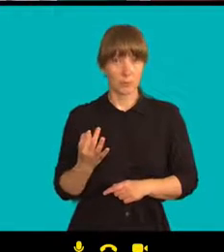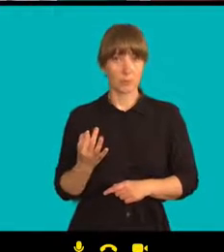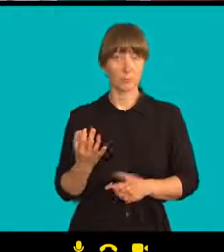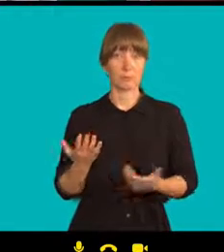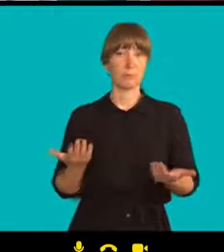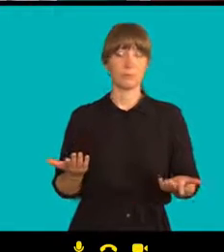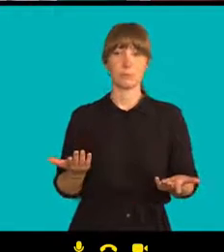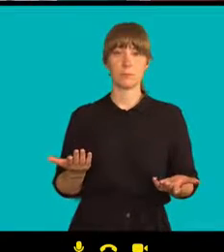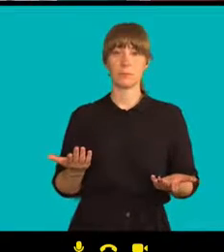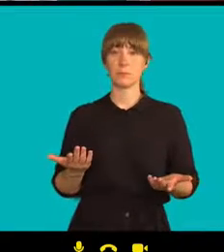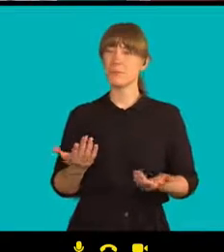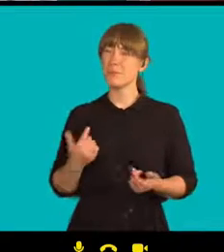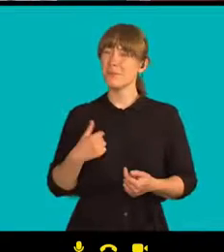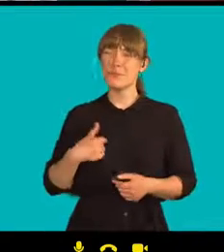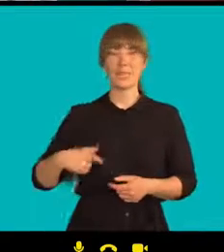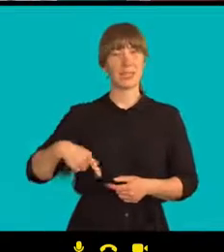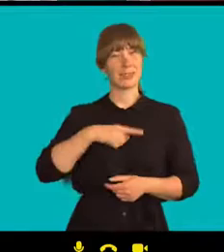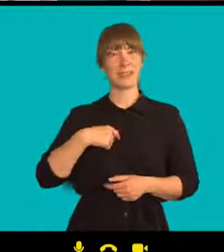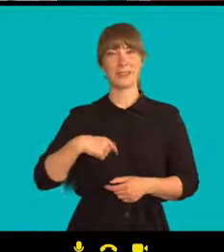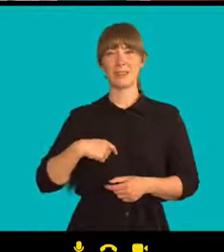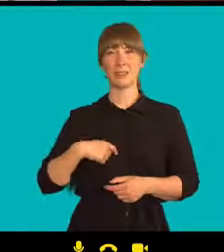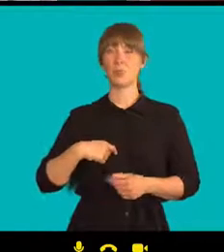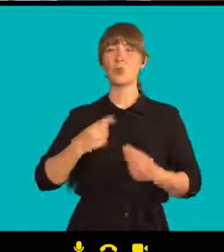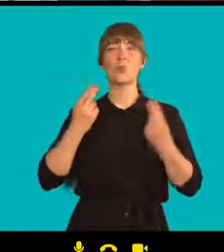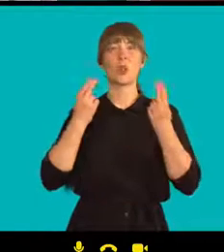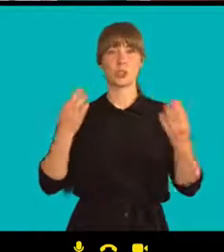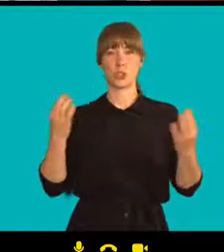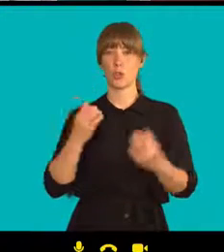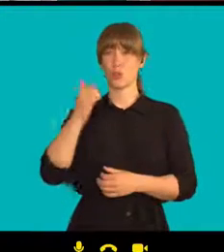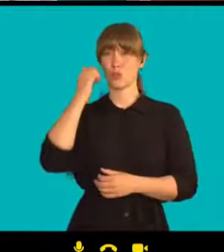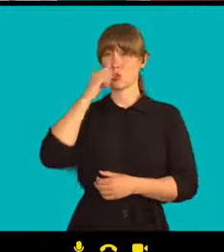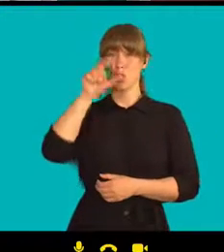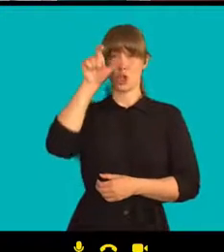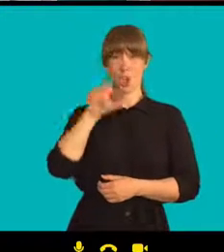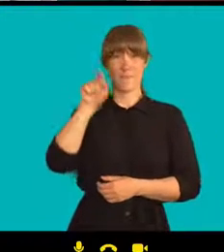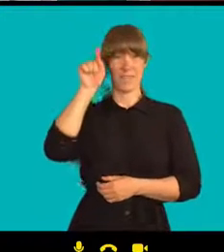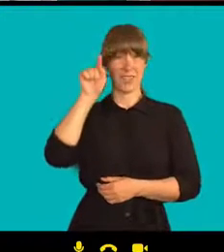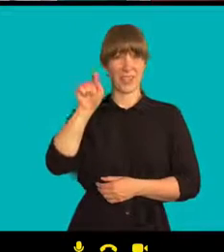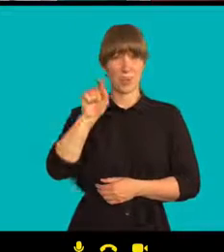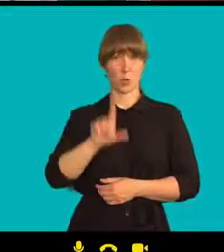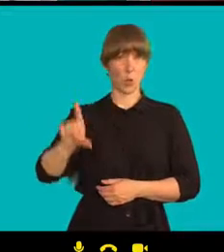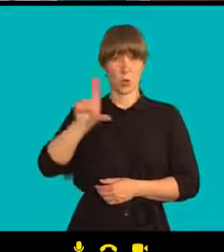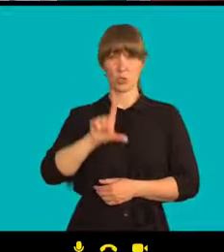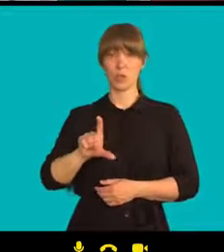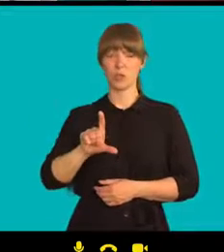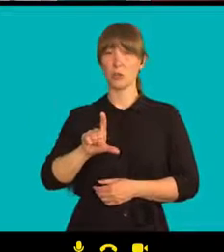že nechceme, aby tento člověk byl dál prezidentem.